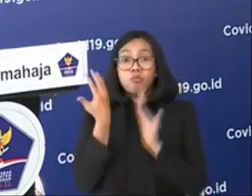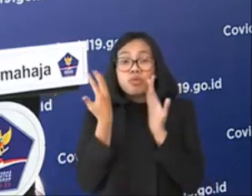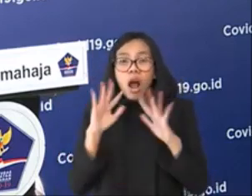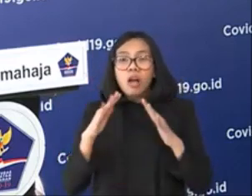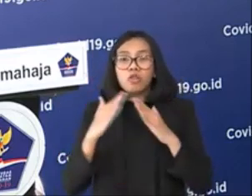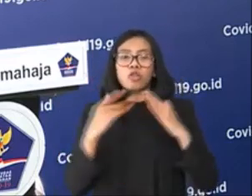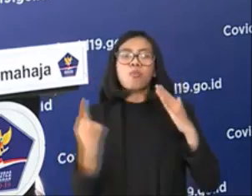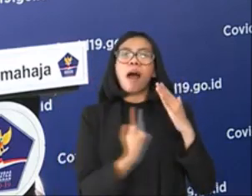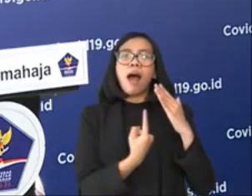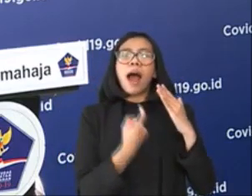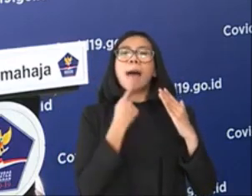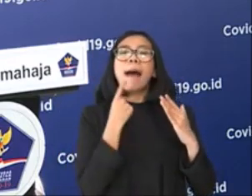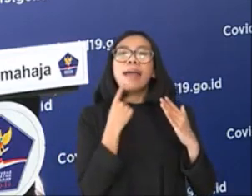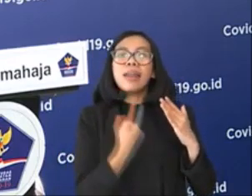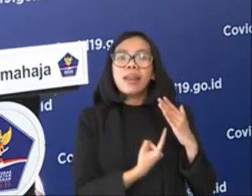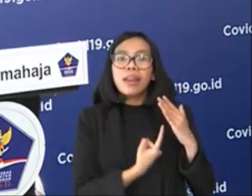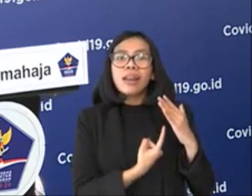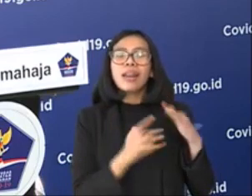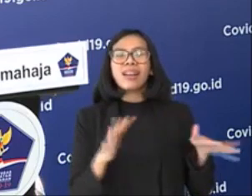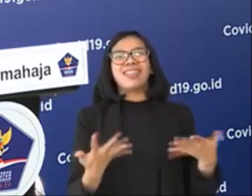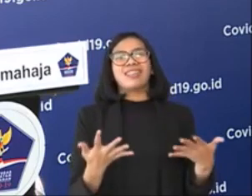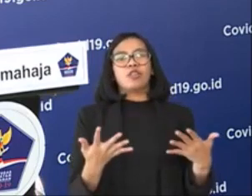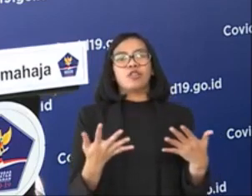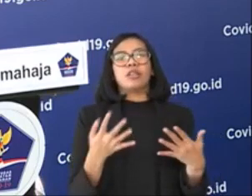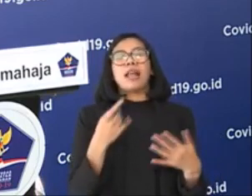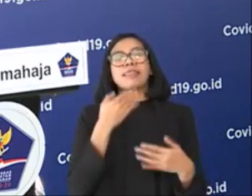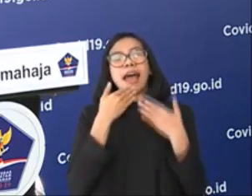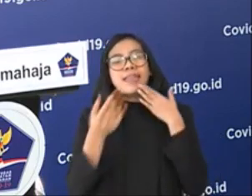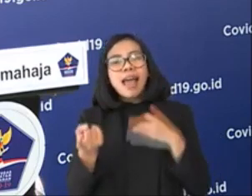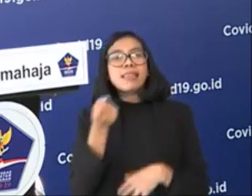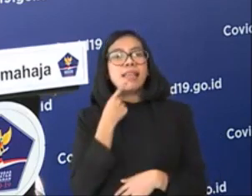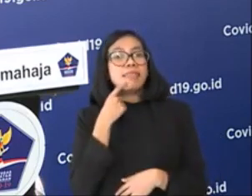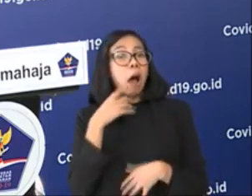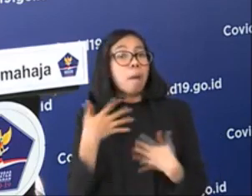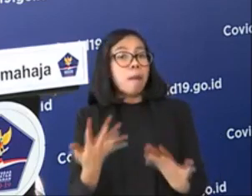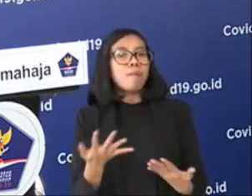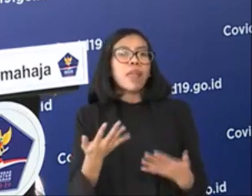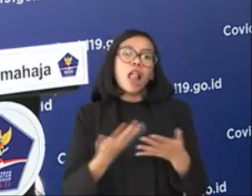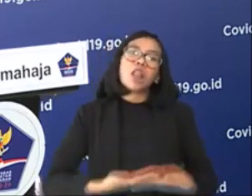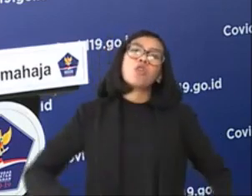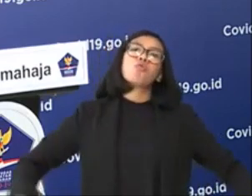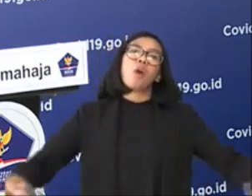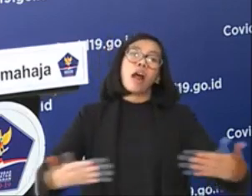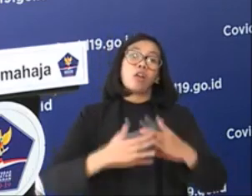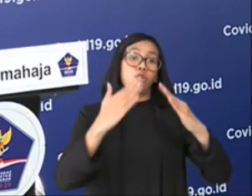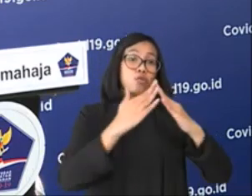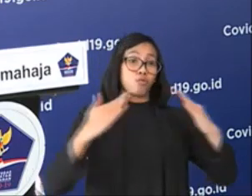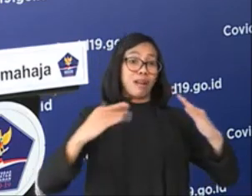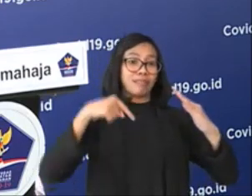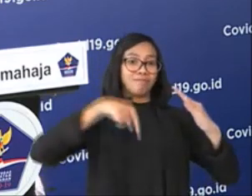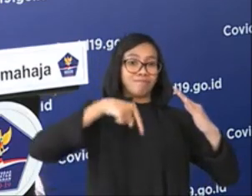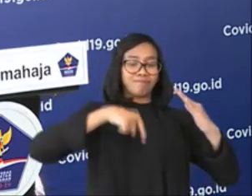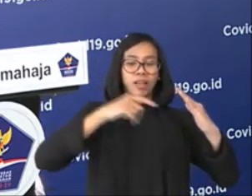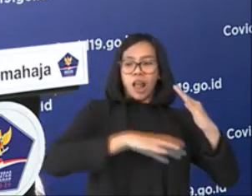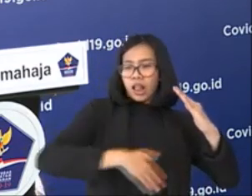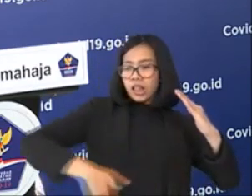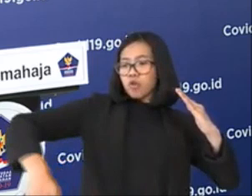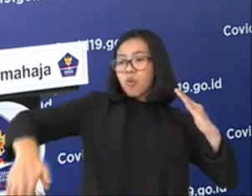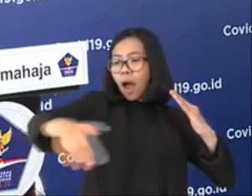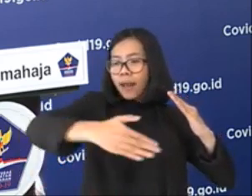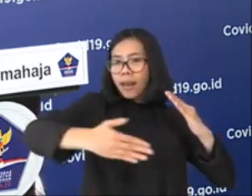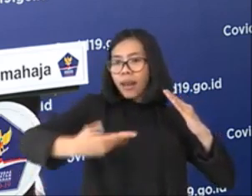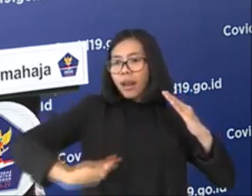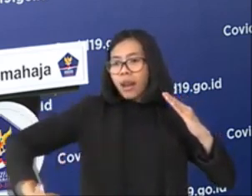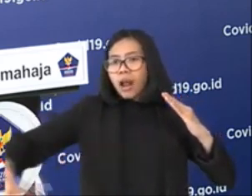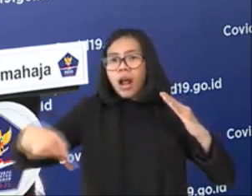Kemudian pertanyaan mengenai lingkungan rumah. Apakah rumah kita dekat dengan tempat titik kumpul